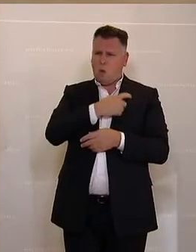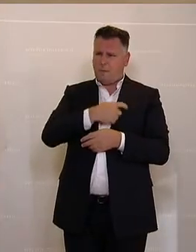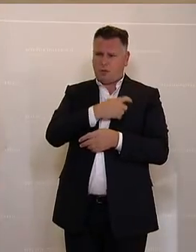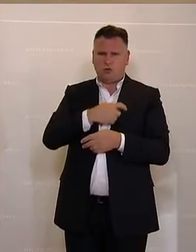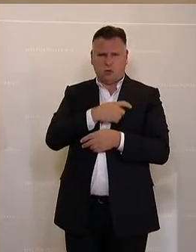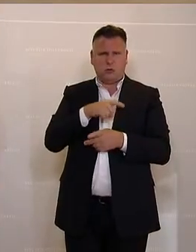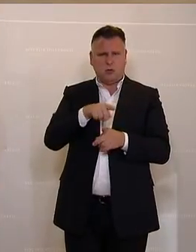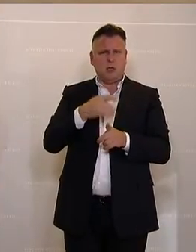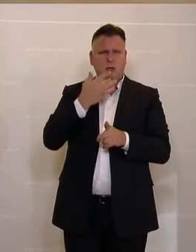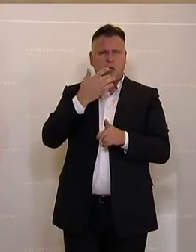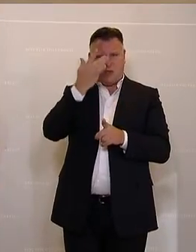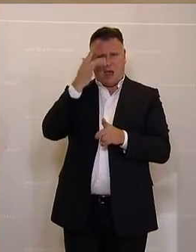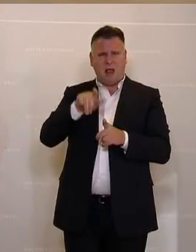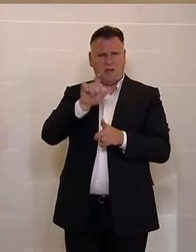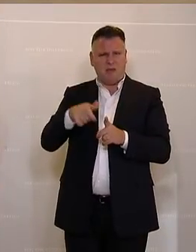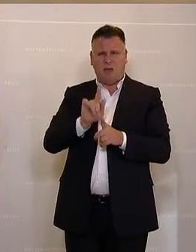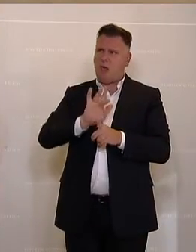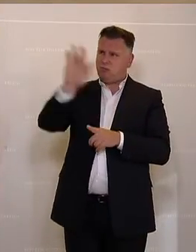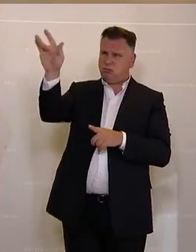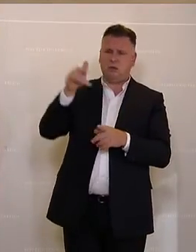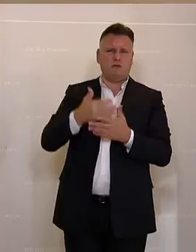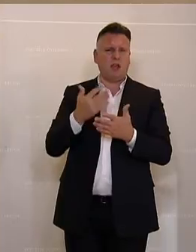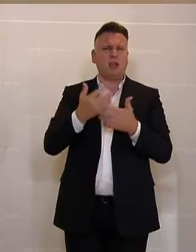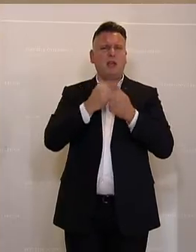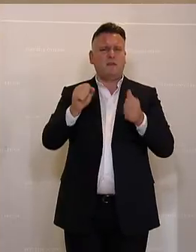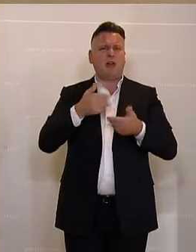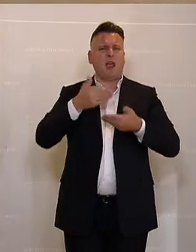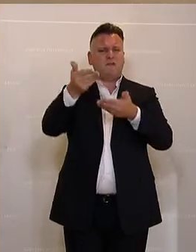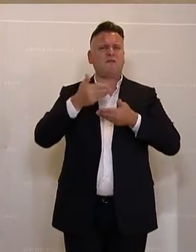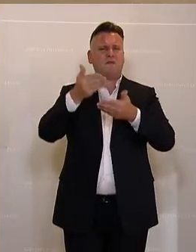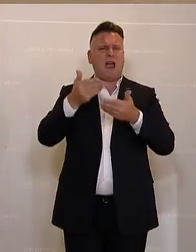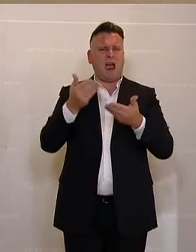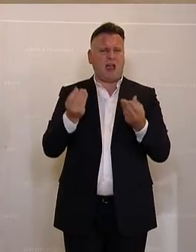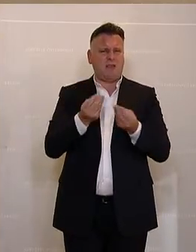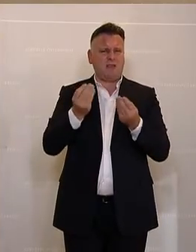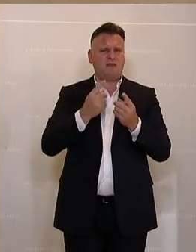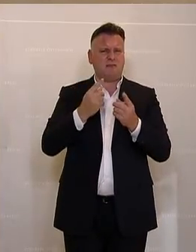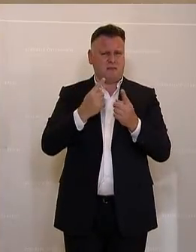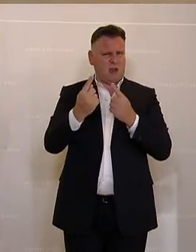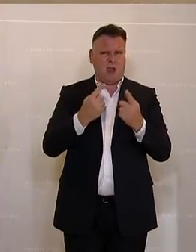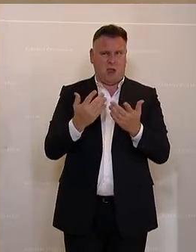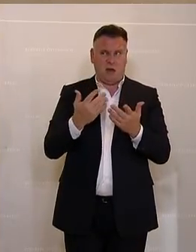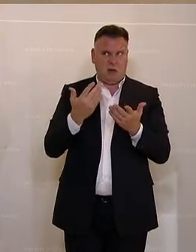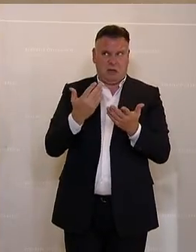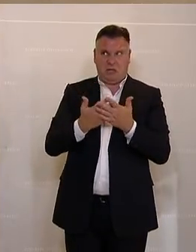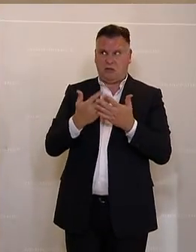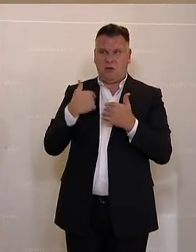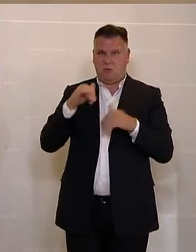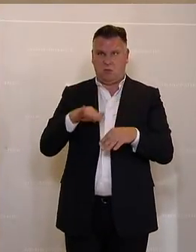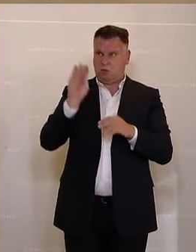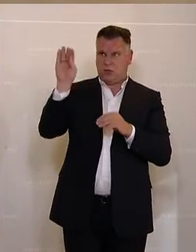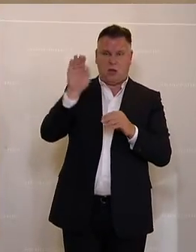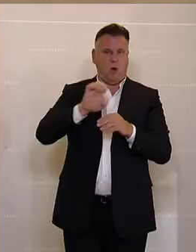Italienischen Frechterverband, was den freien Warenverkehr betrifft. Also hier brauchen wir ganz klare Ansagen an Europa und in